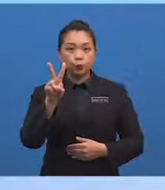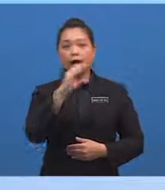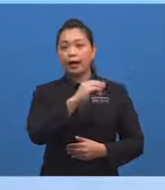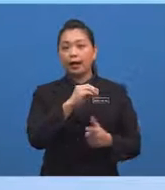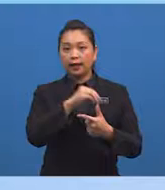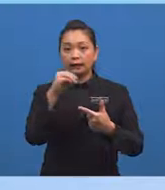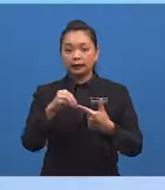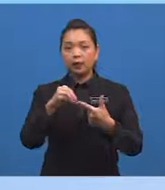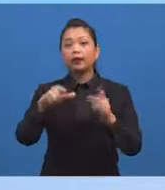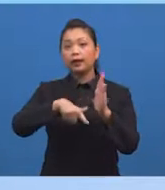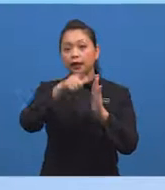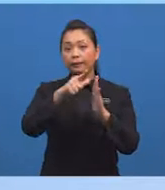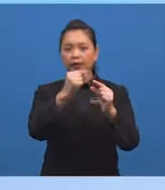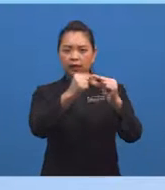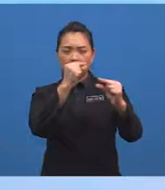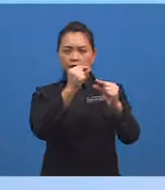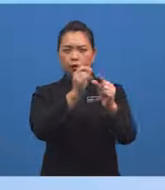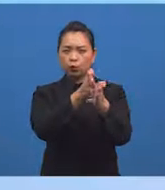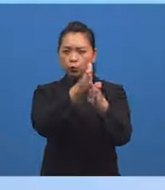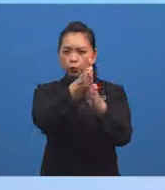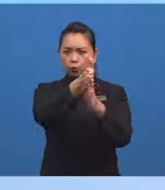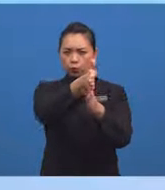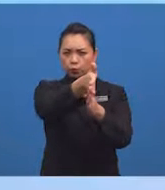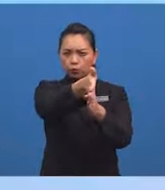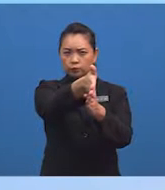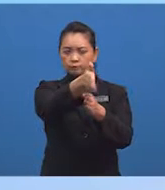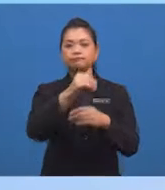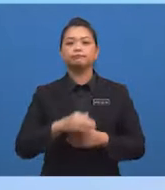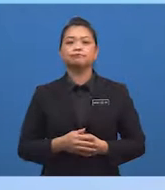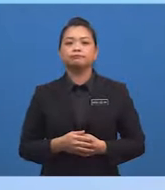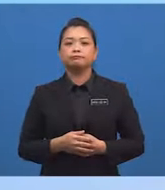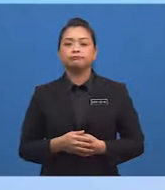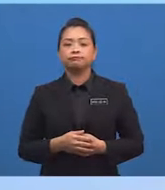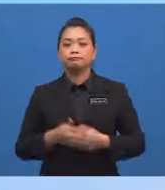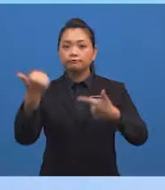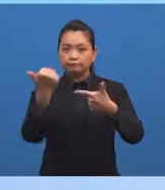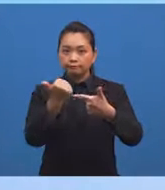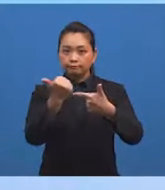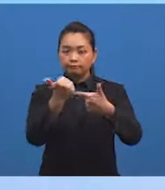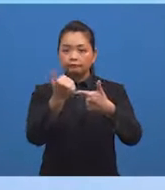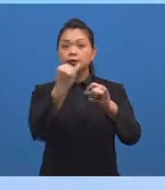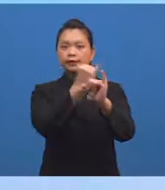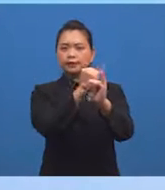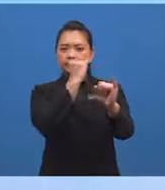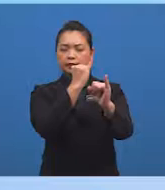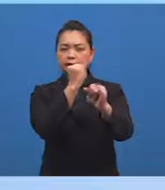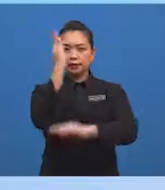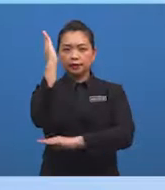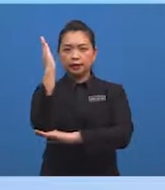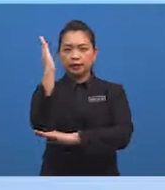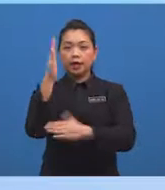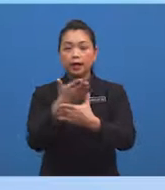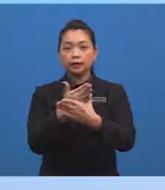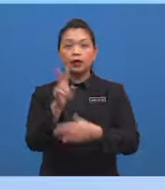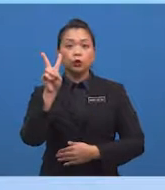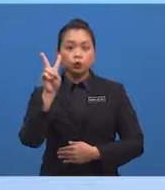atau lebih garis lurus Kedua, jarak tegak antara